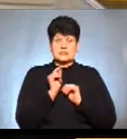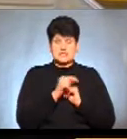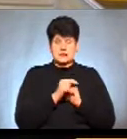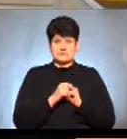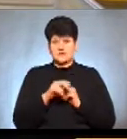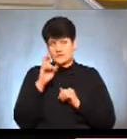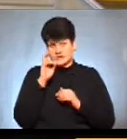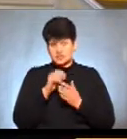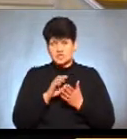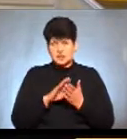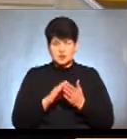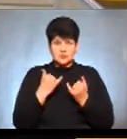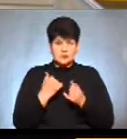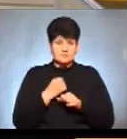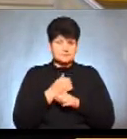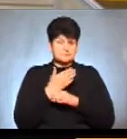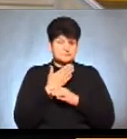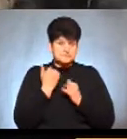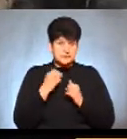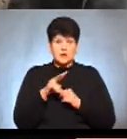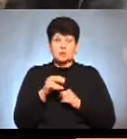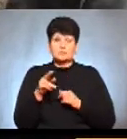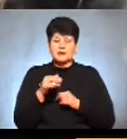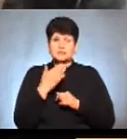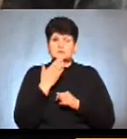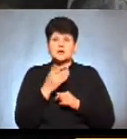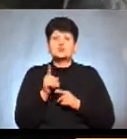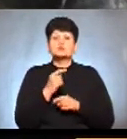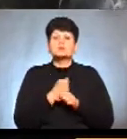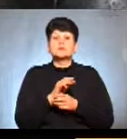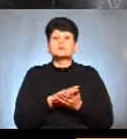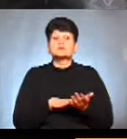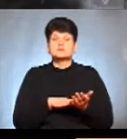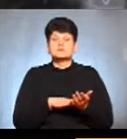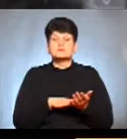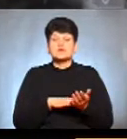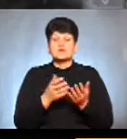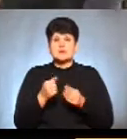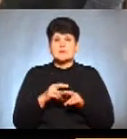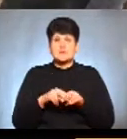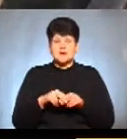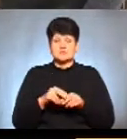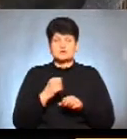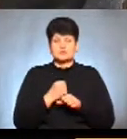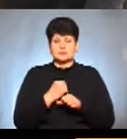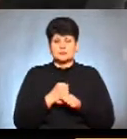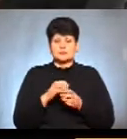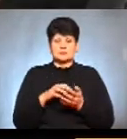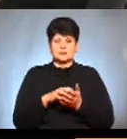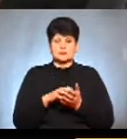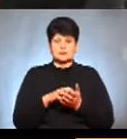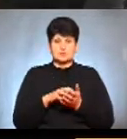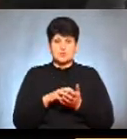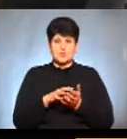Держреєстр сьогодні не працює. Людмила запитує, що їй тепер робити. Взяти свій паспорт, зробити